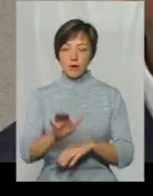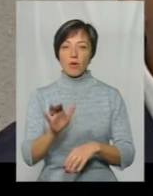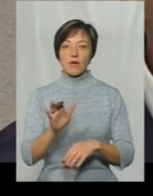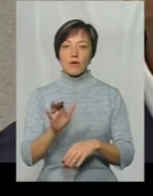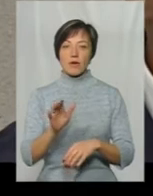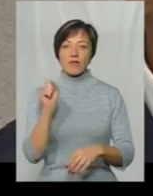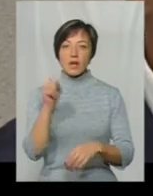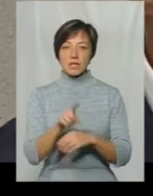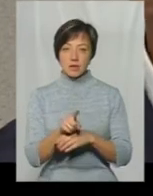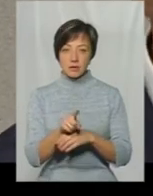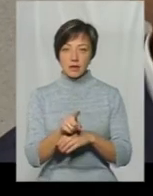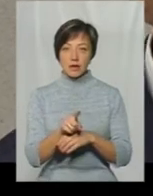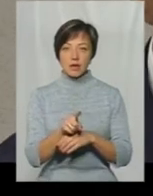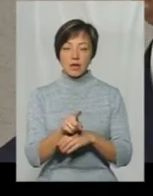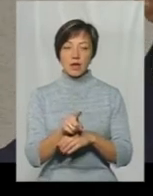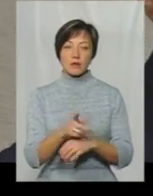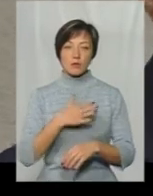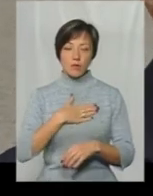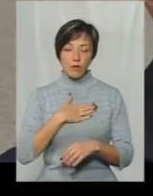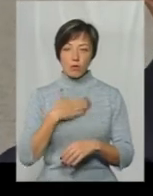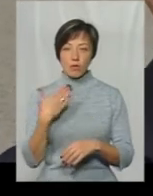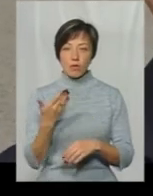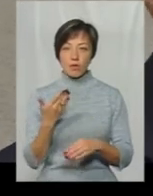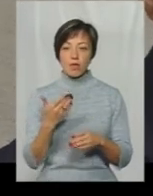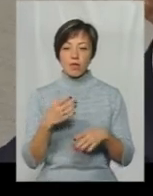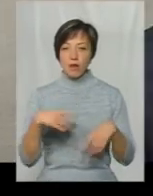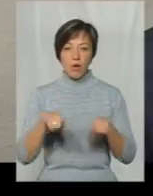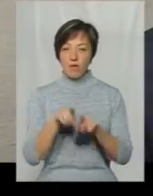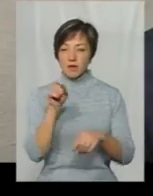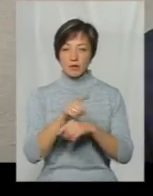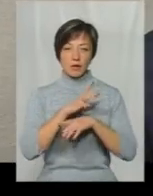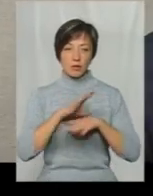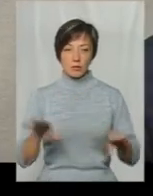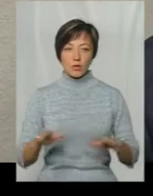особисто вказівки з мого боку такої не було У